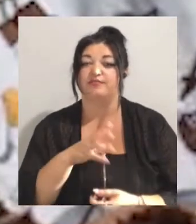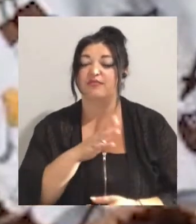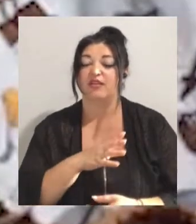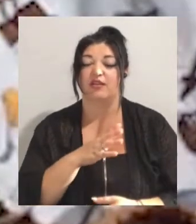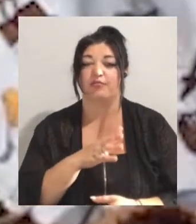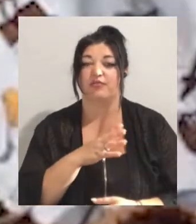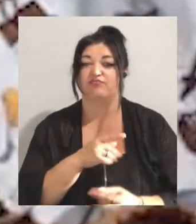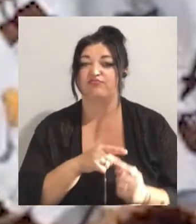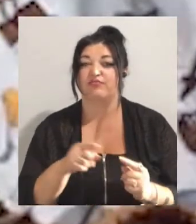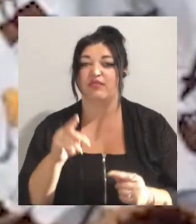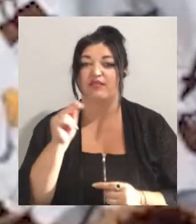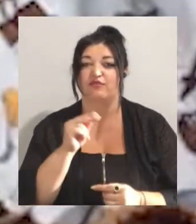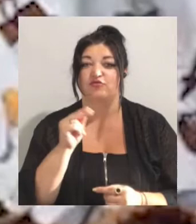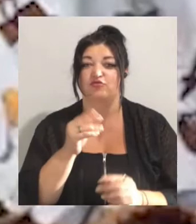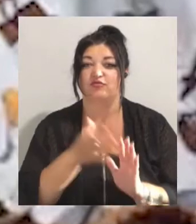цих навчань у найближчі дні.